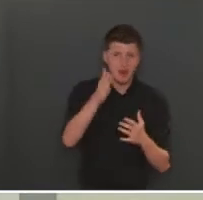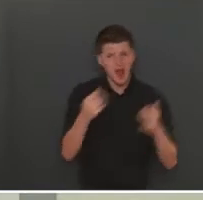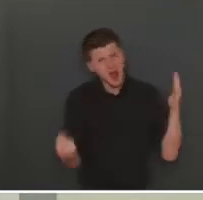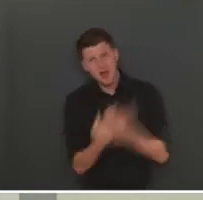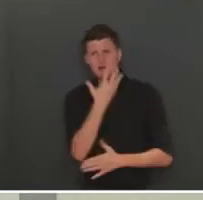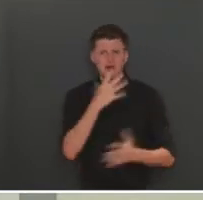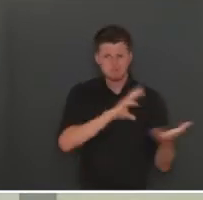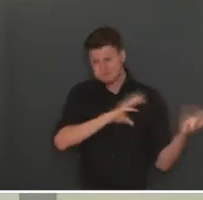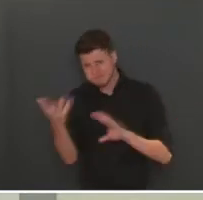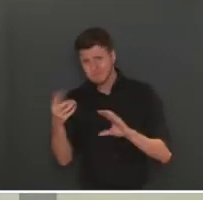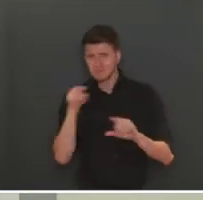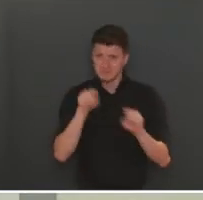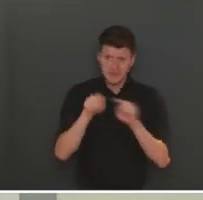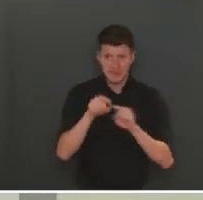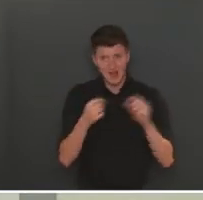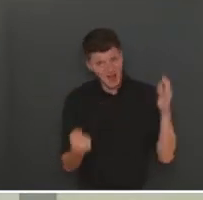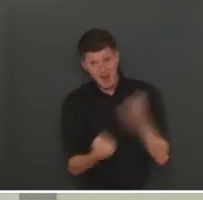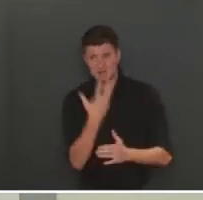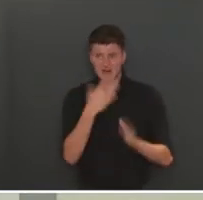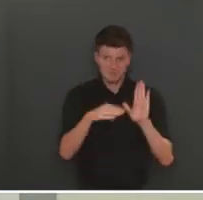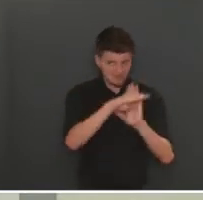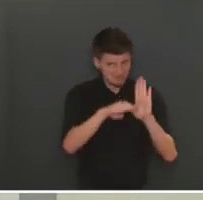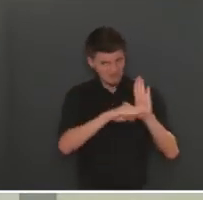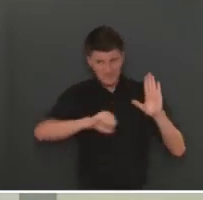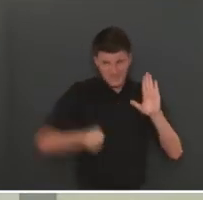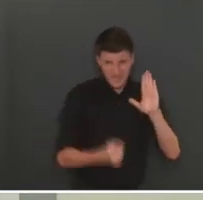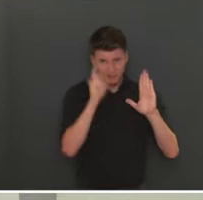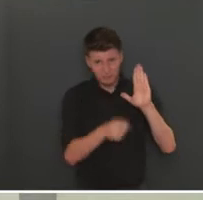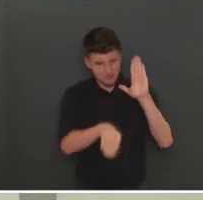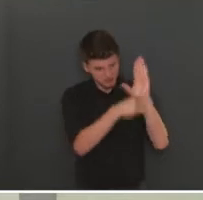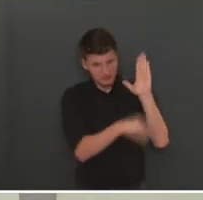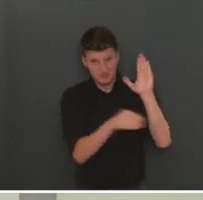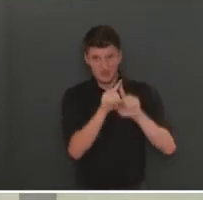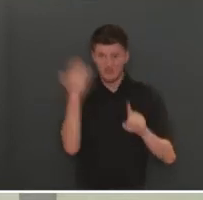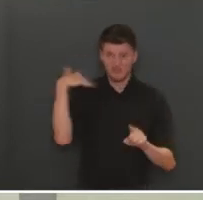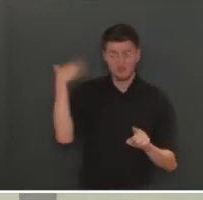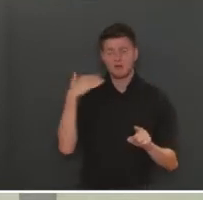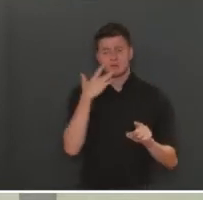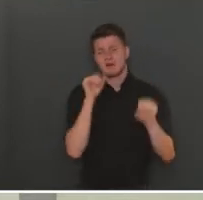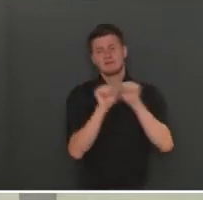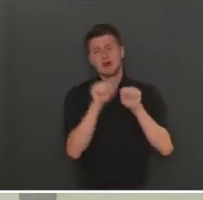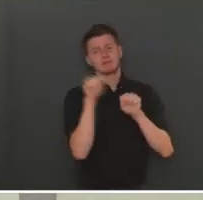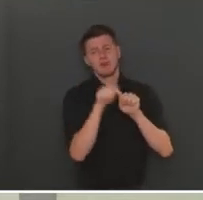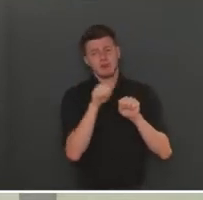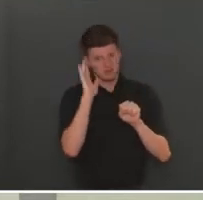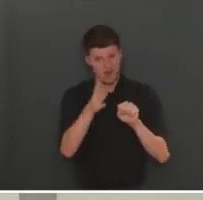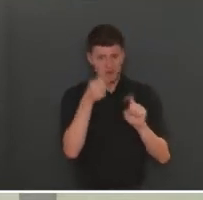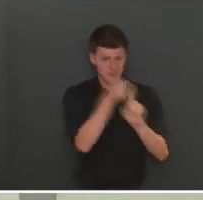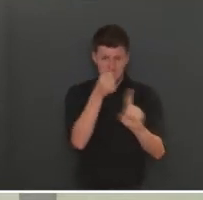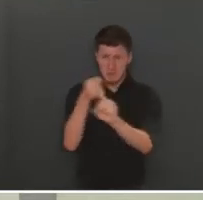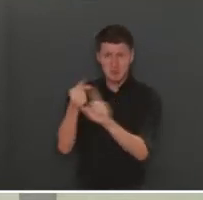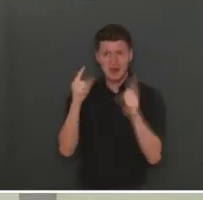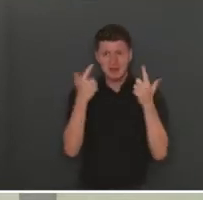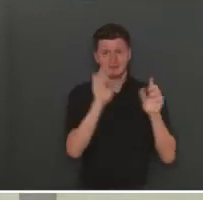c'est d'arriver à un point de rupture, c'est-à-dire à un moment où nous sommes à nouveau contraints d